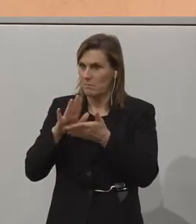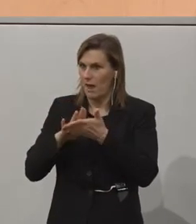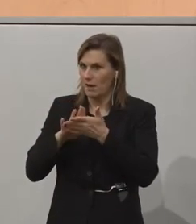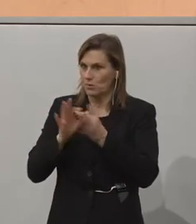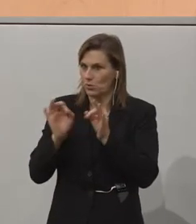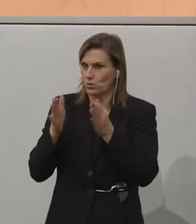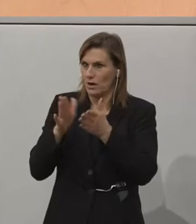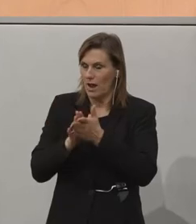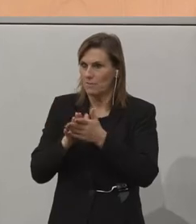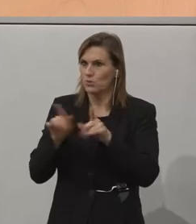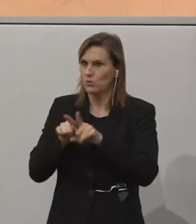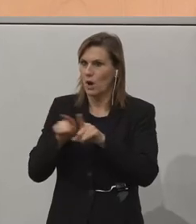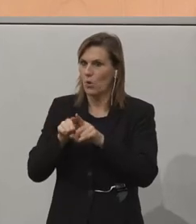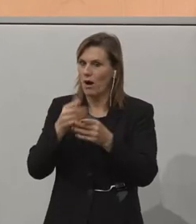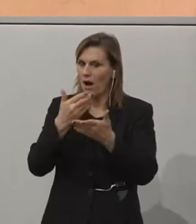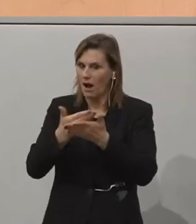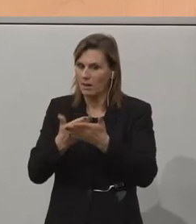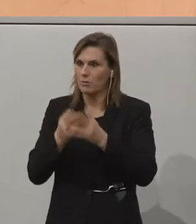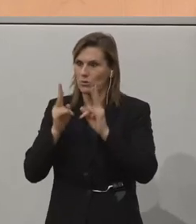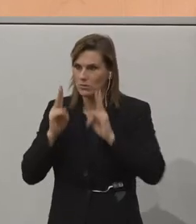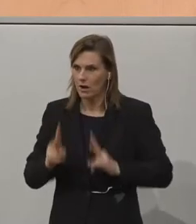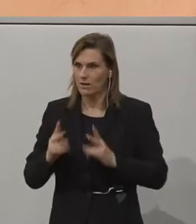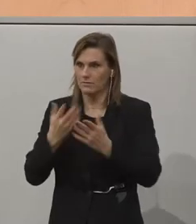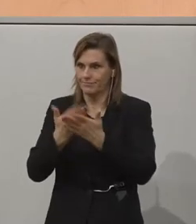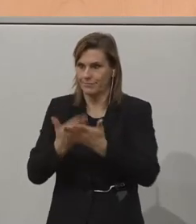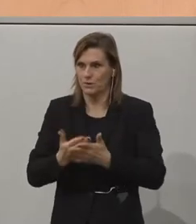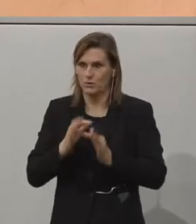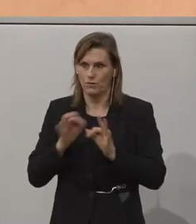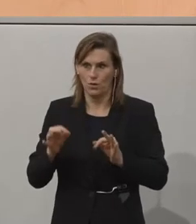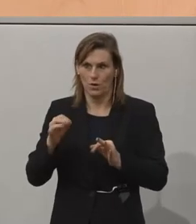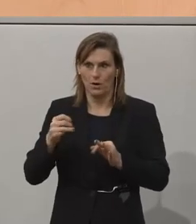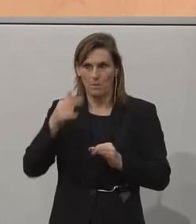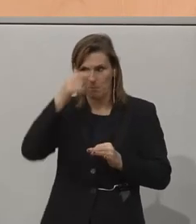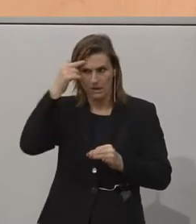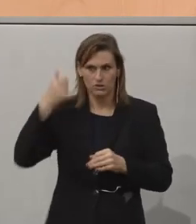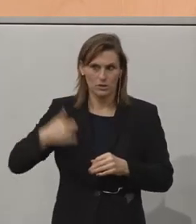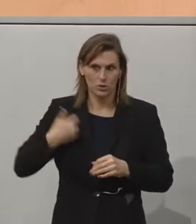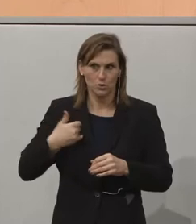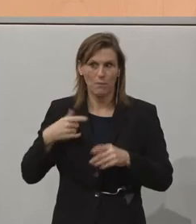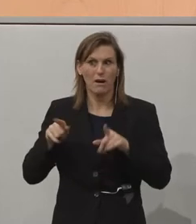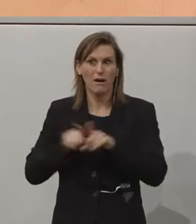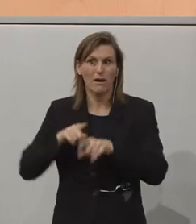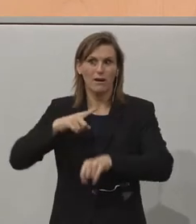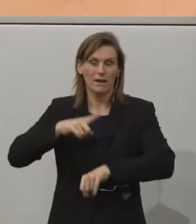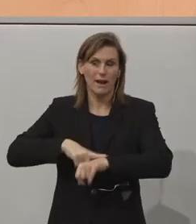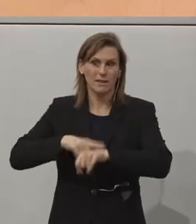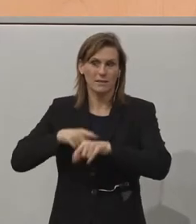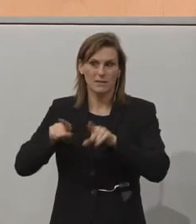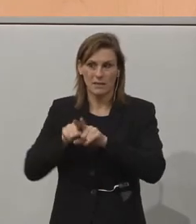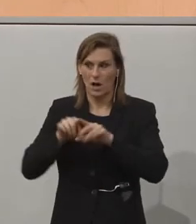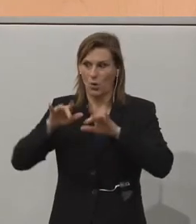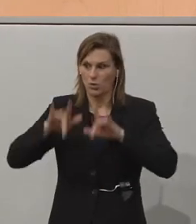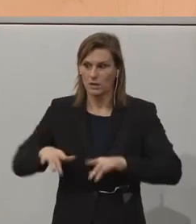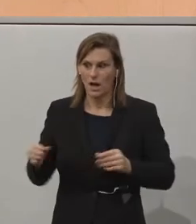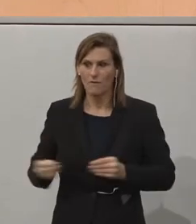die passenden Angebote schaffen können für Jugendliche. Gleichzeitig ist es aber natürlich so, wir sind da, weil wir eine